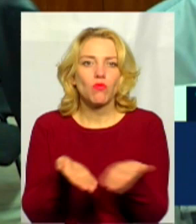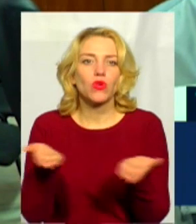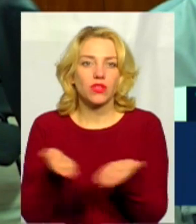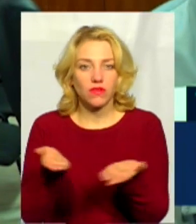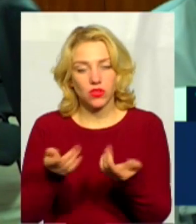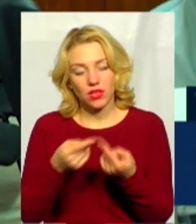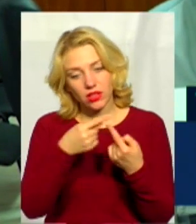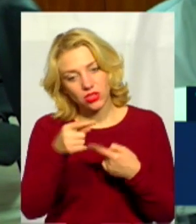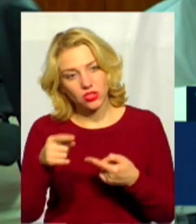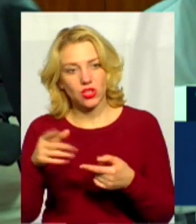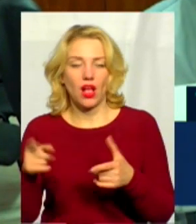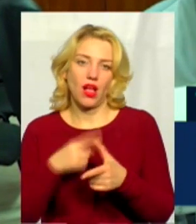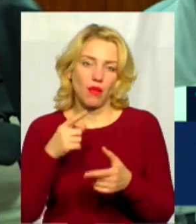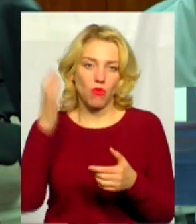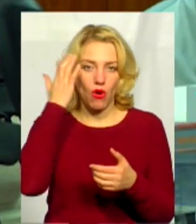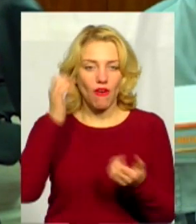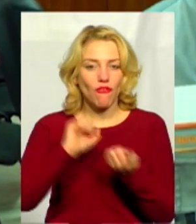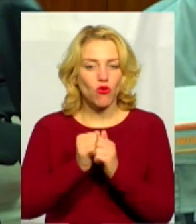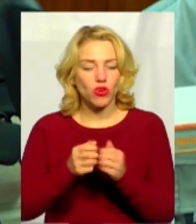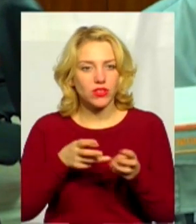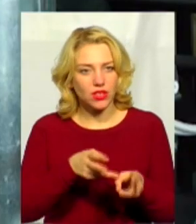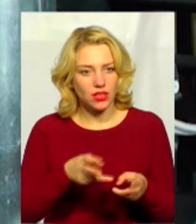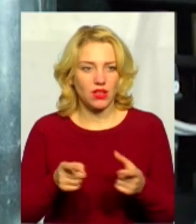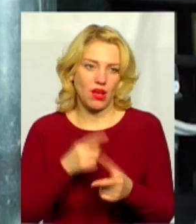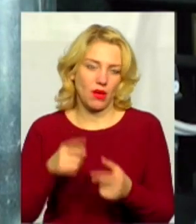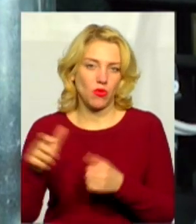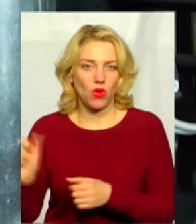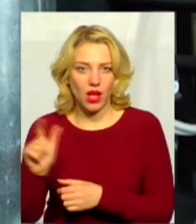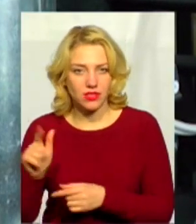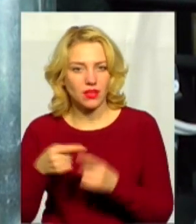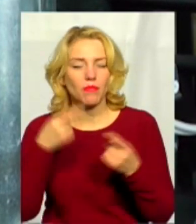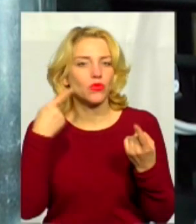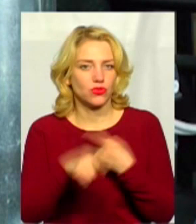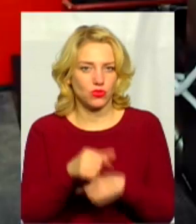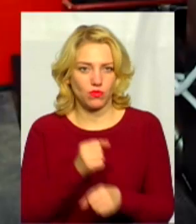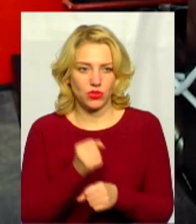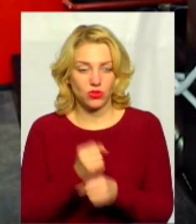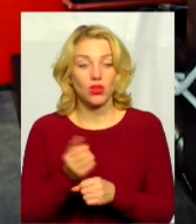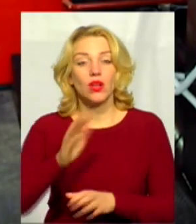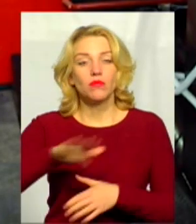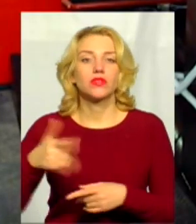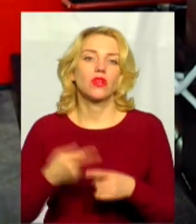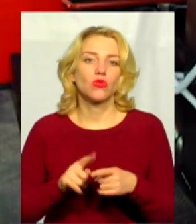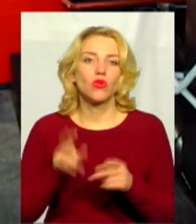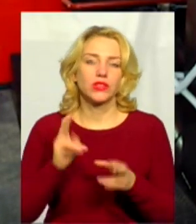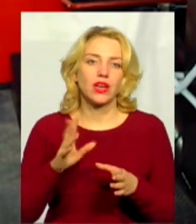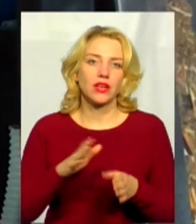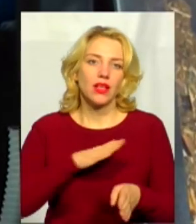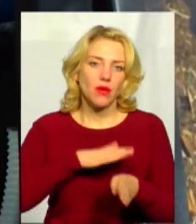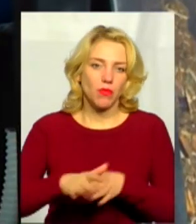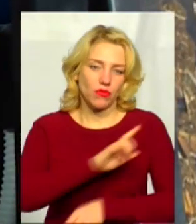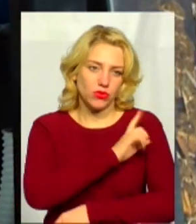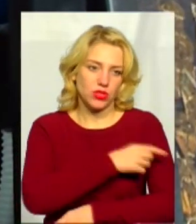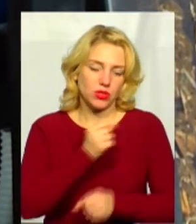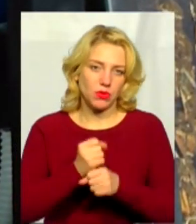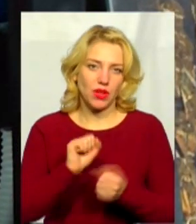вугільні, або газові. Там зовсім другий принцип роботи. Після того, як станція запрацює на повну потужність, у Кам'янці-Подільському планують